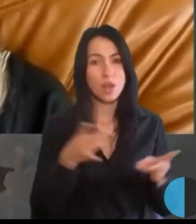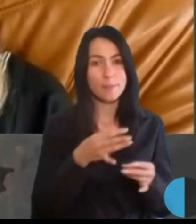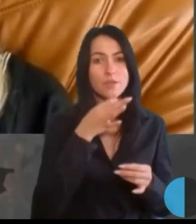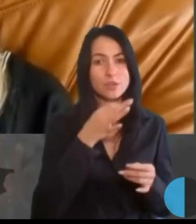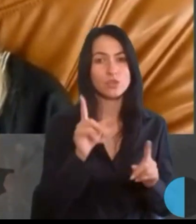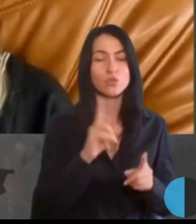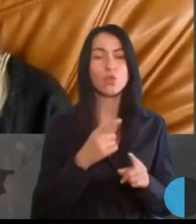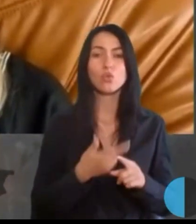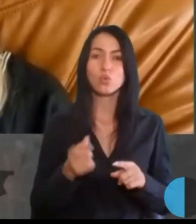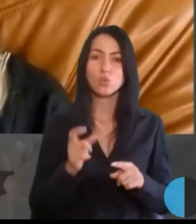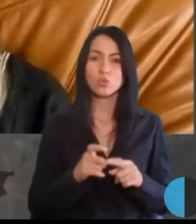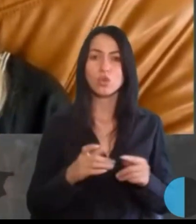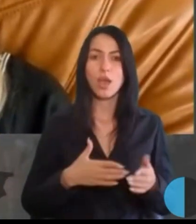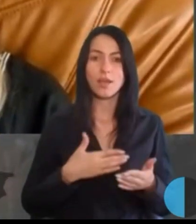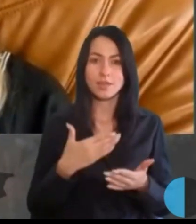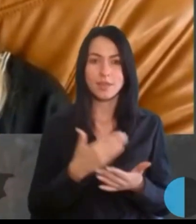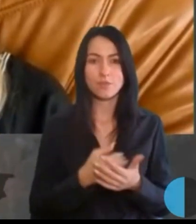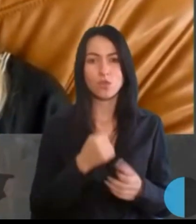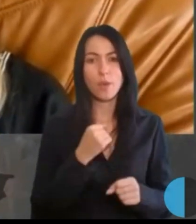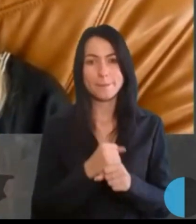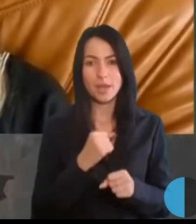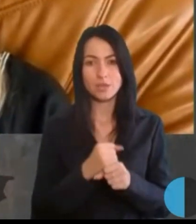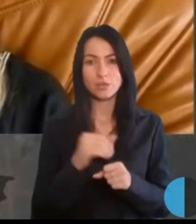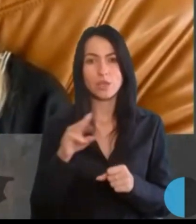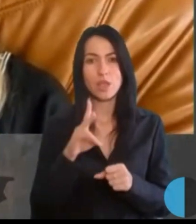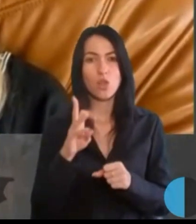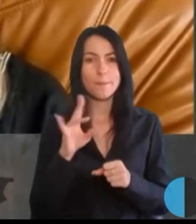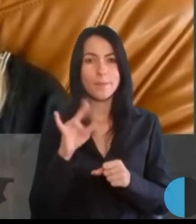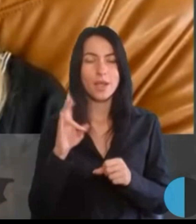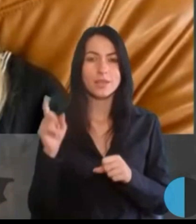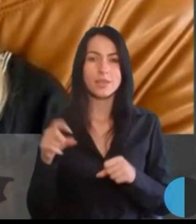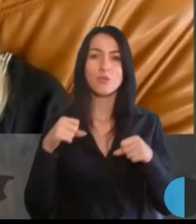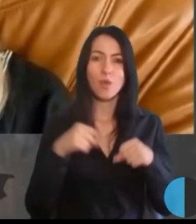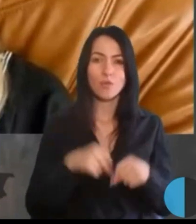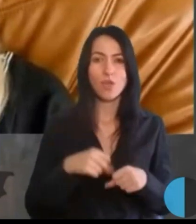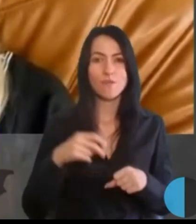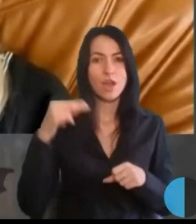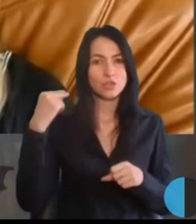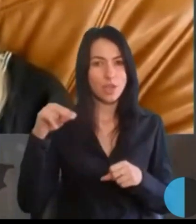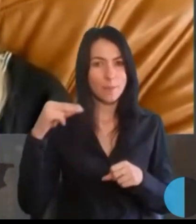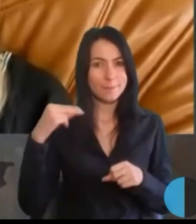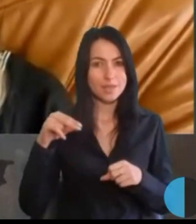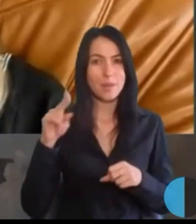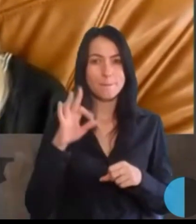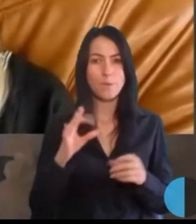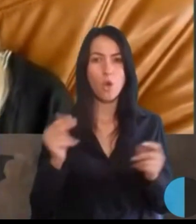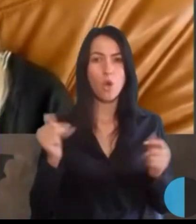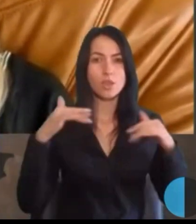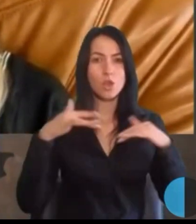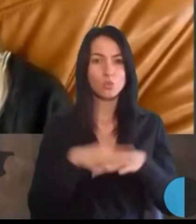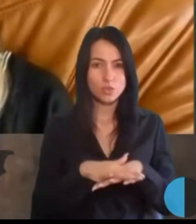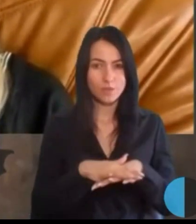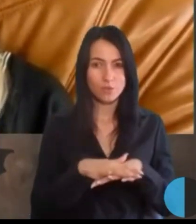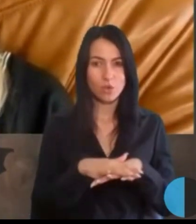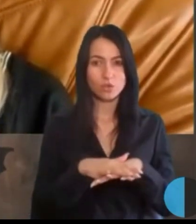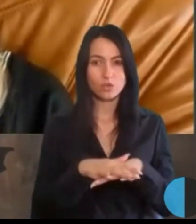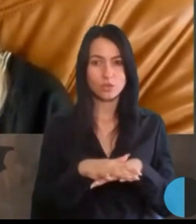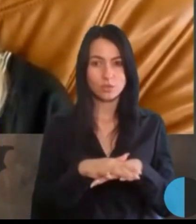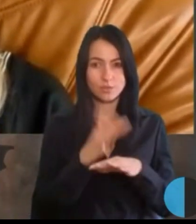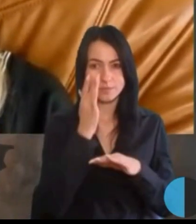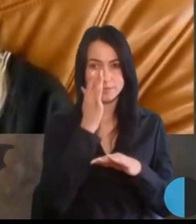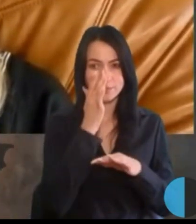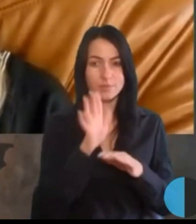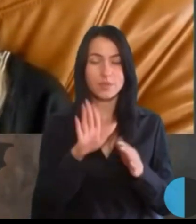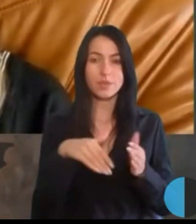активно працює Тетяна Ламалькіна, повноважена президента саме по інклюзивності для встановлення